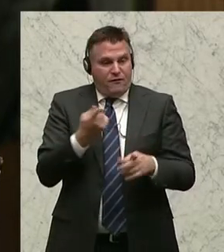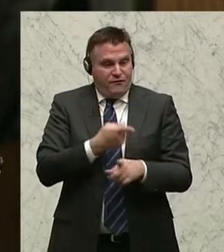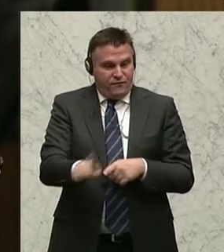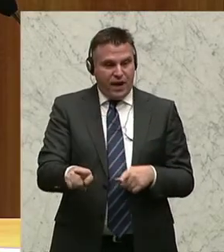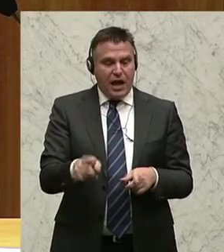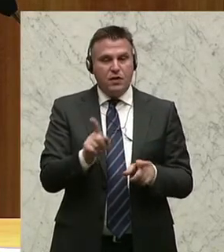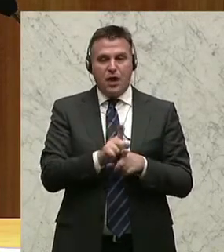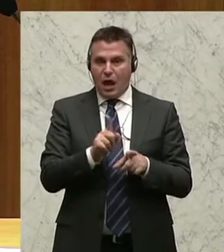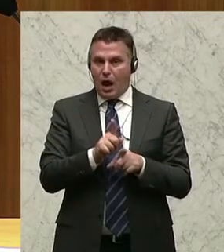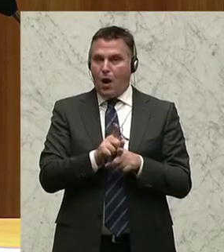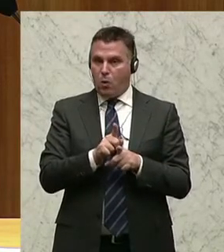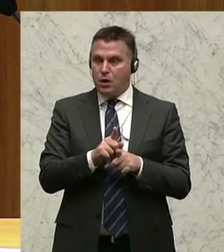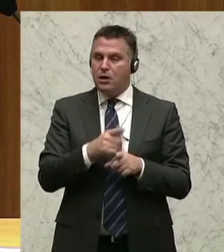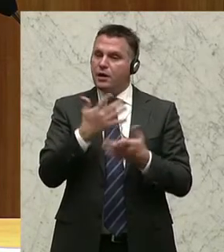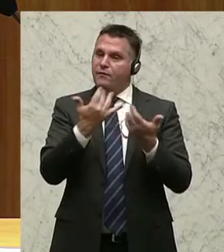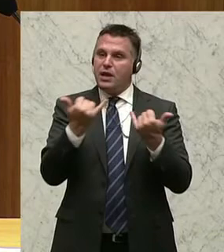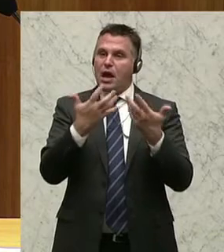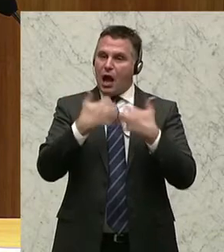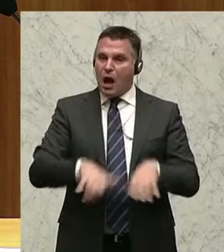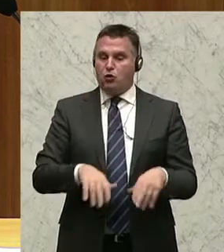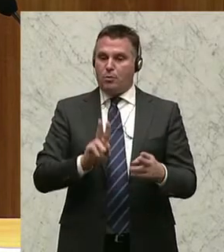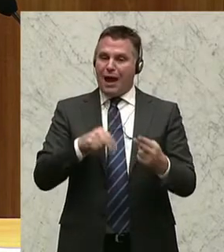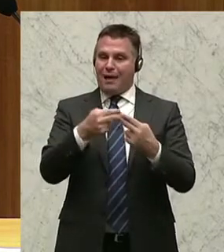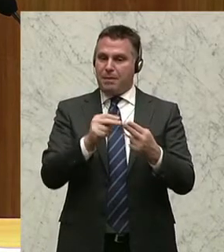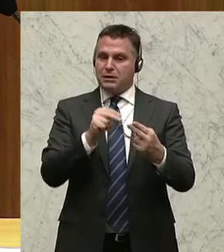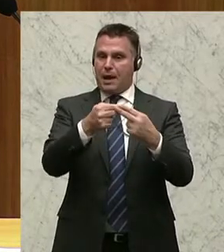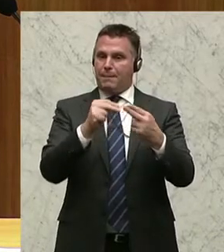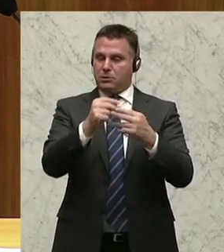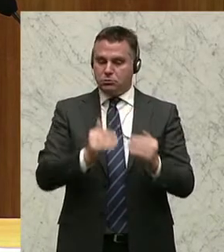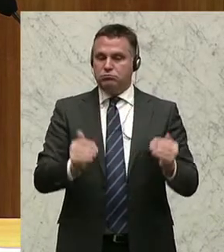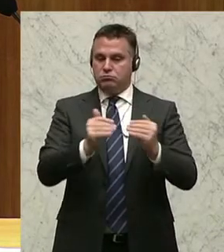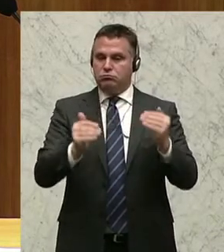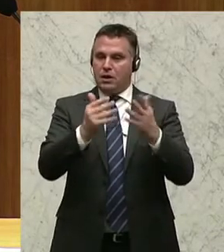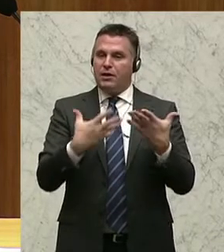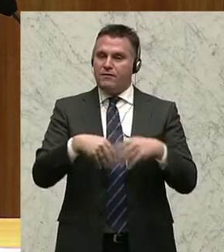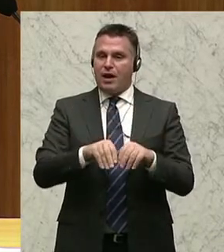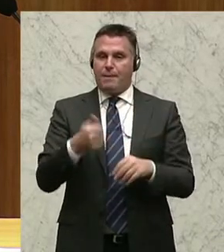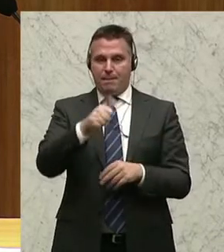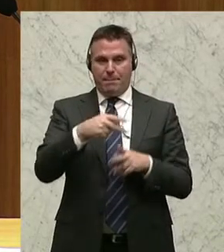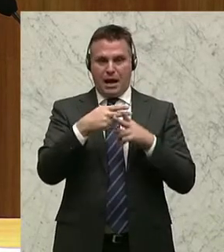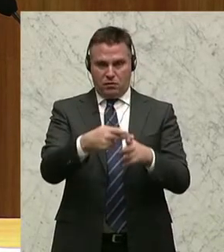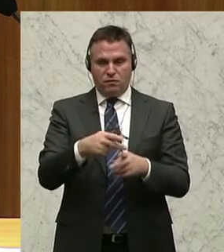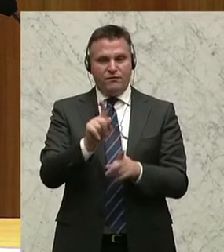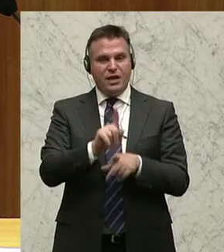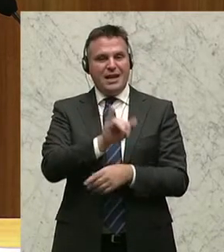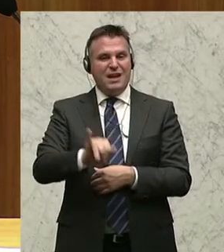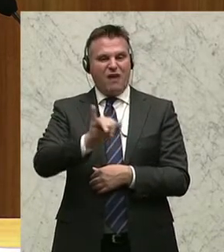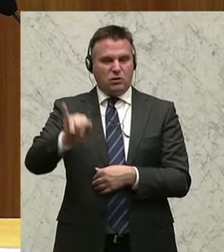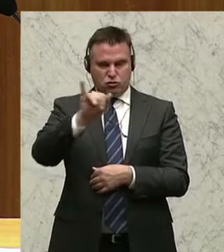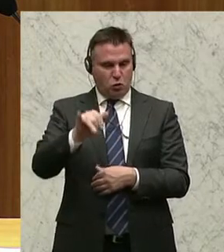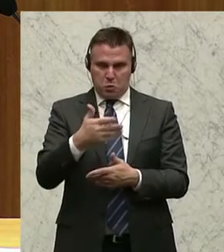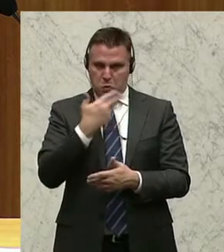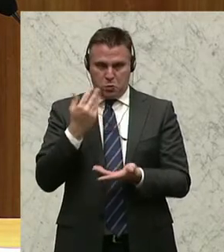steht die längst fällige automatische Valorisierung der Familienbeihilfe an die Inflationsrate.